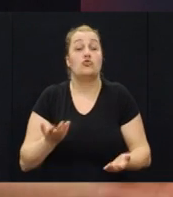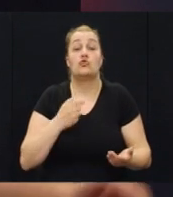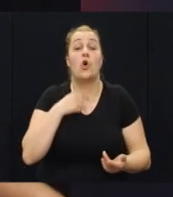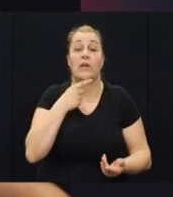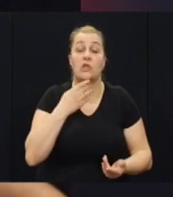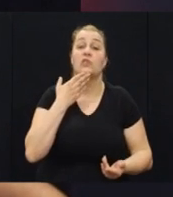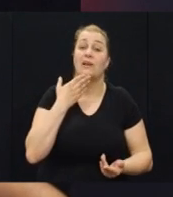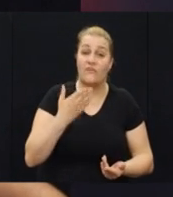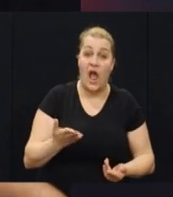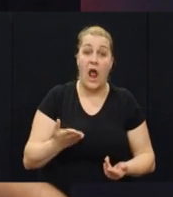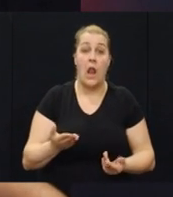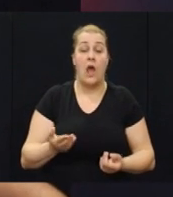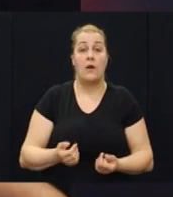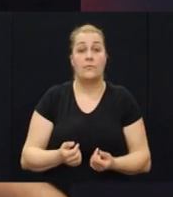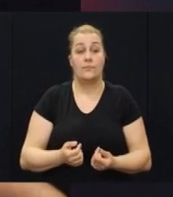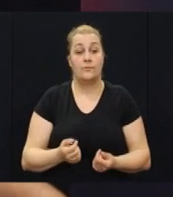šta reći hvala